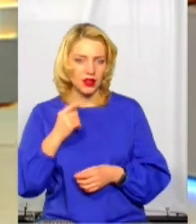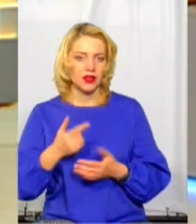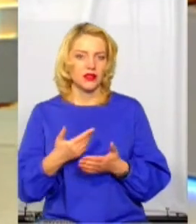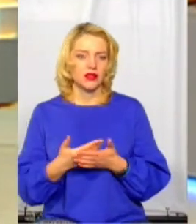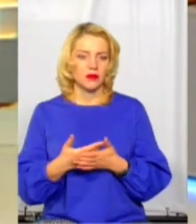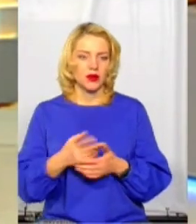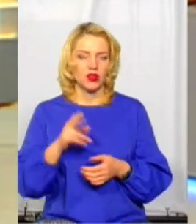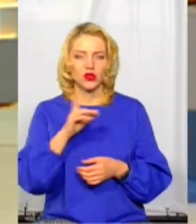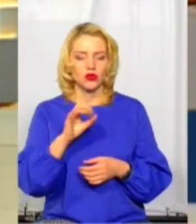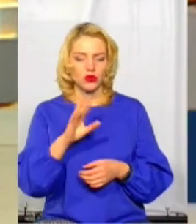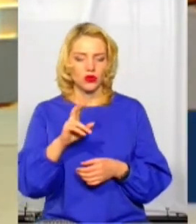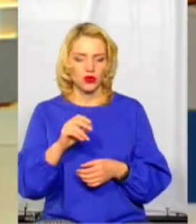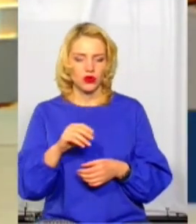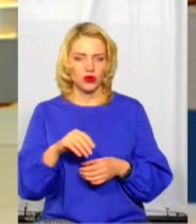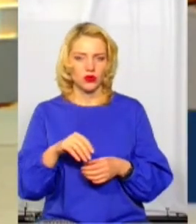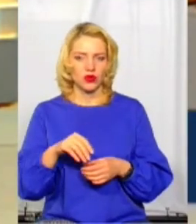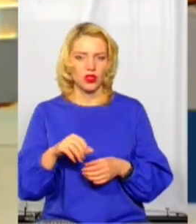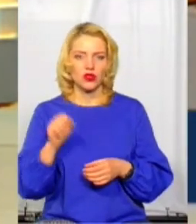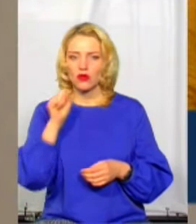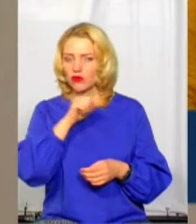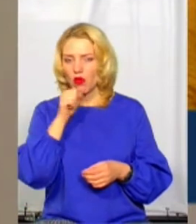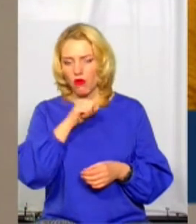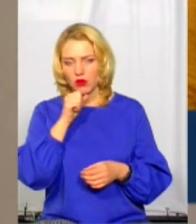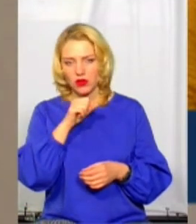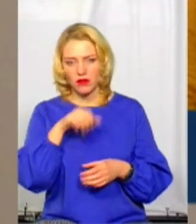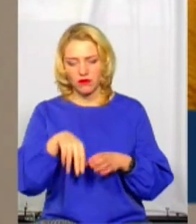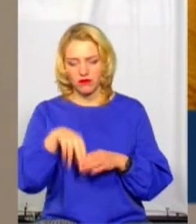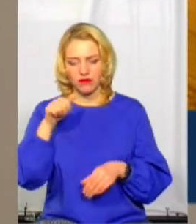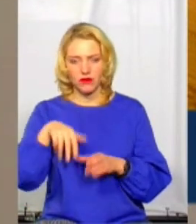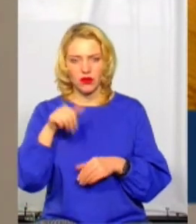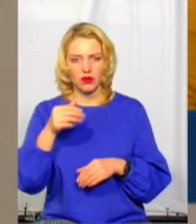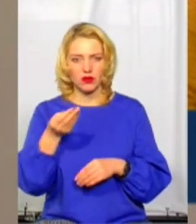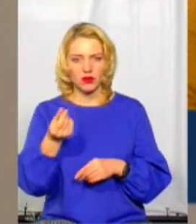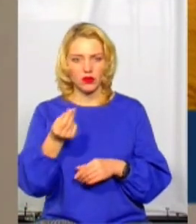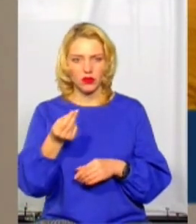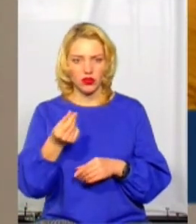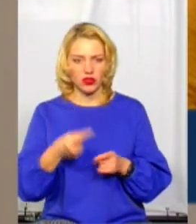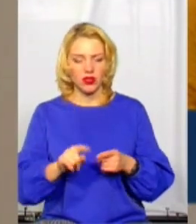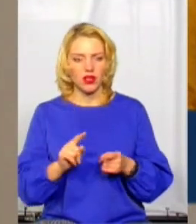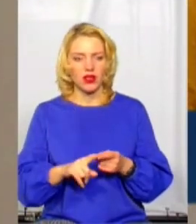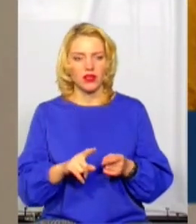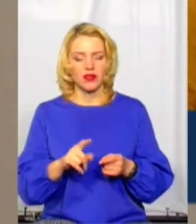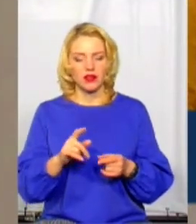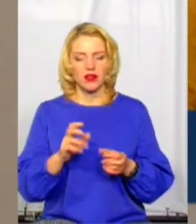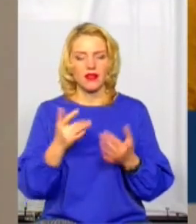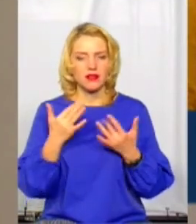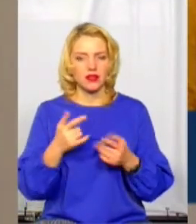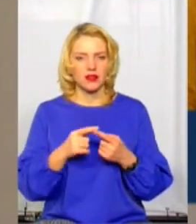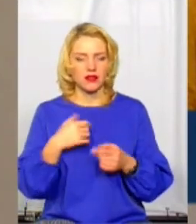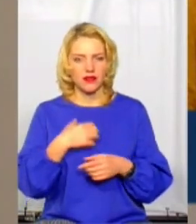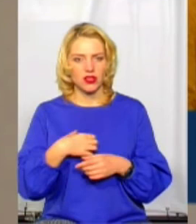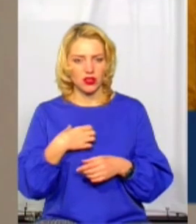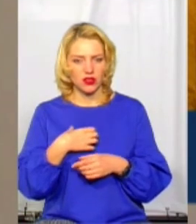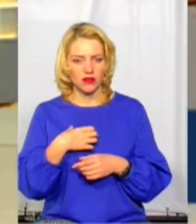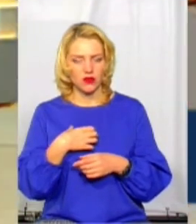рахунок кишенькових золодзів. Наскільки це актуально для Хмельницького, саме в ці святкові дні і саме на різьвяному